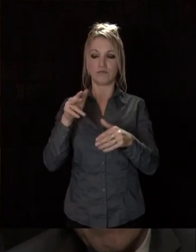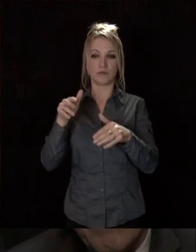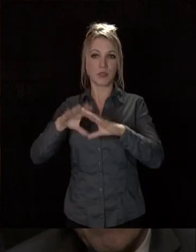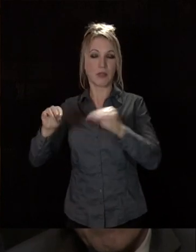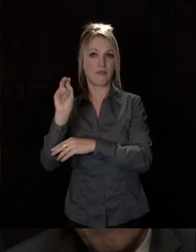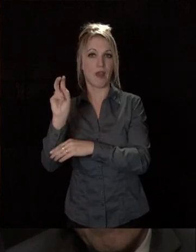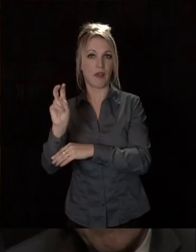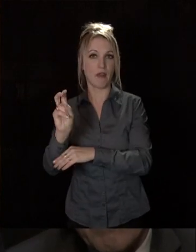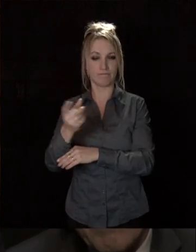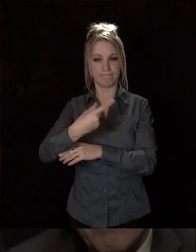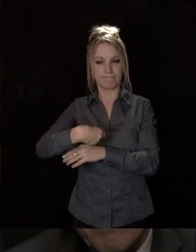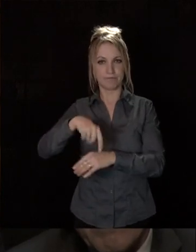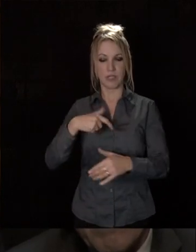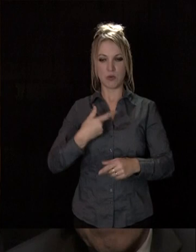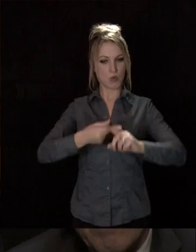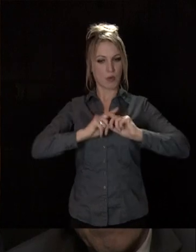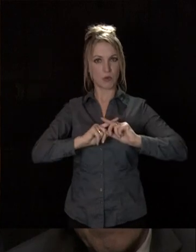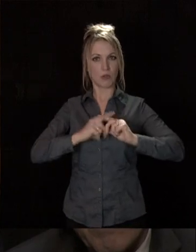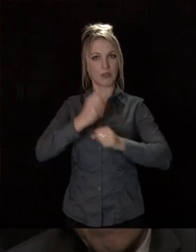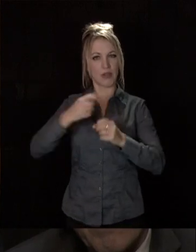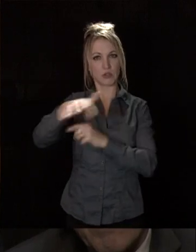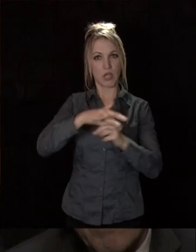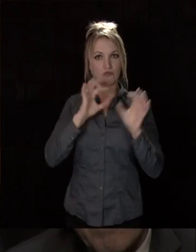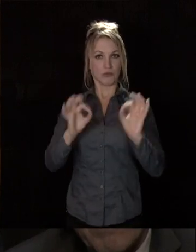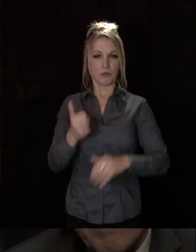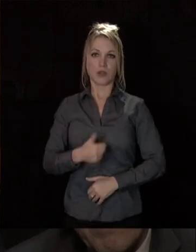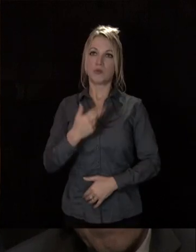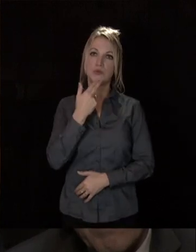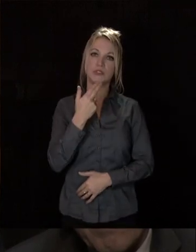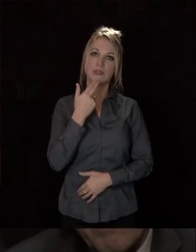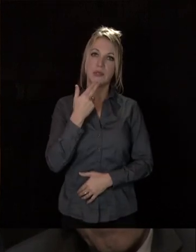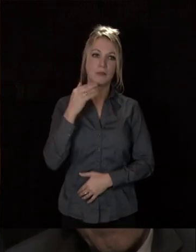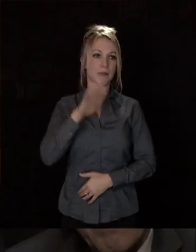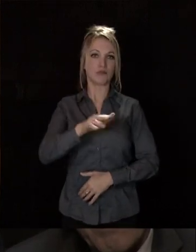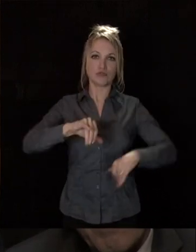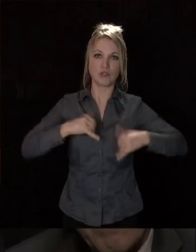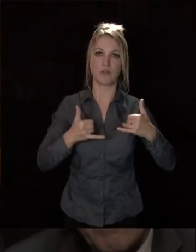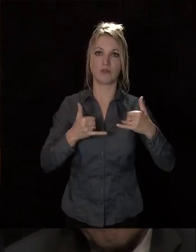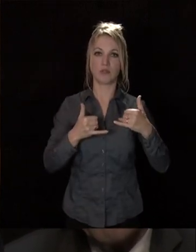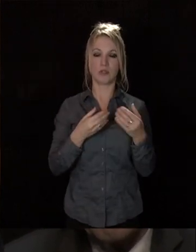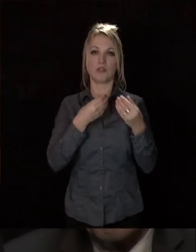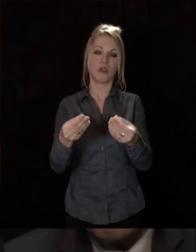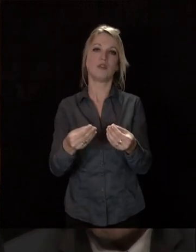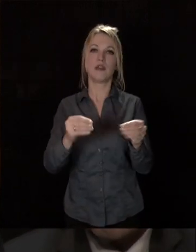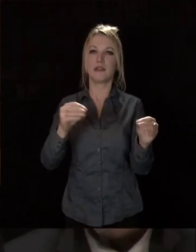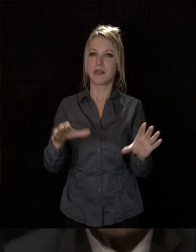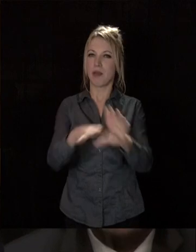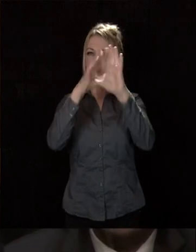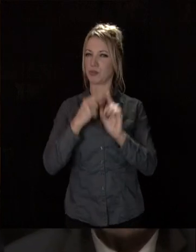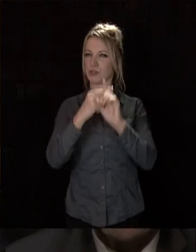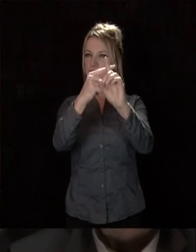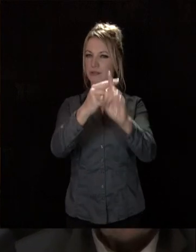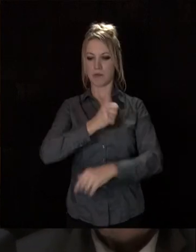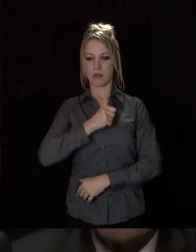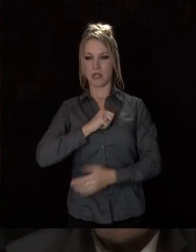été convaincus par ce travail social. Il rend une utilité à ces jeunes. Il réhabilite leur image de soi et